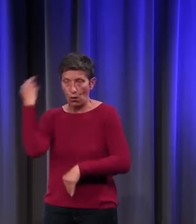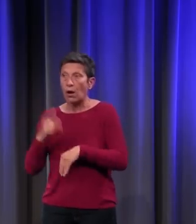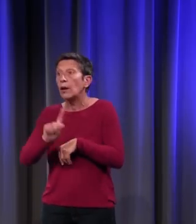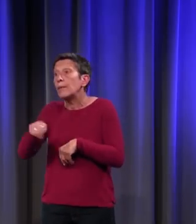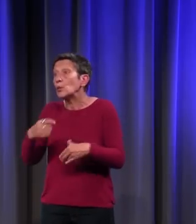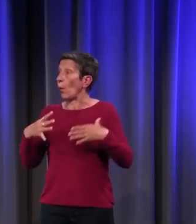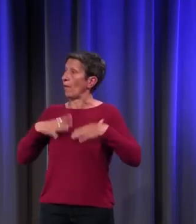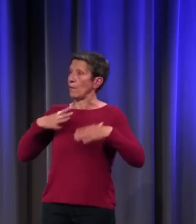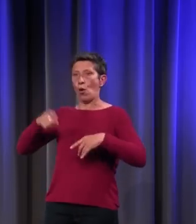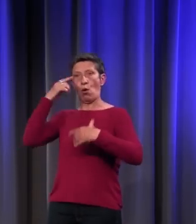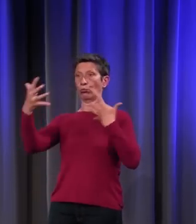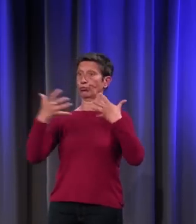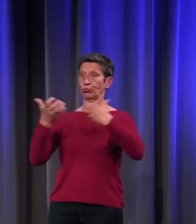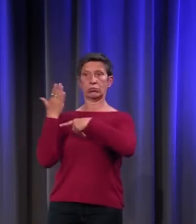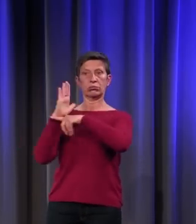vêtement d'apparat.